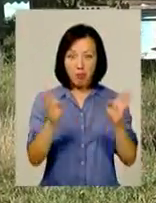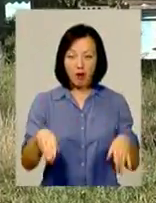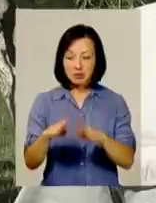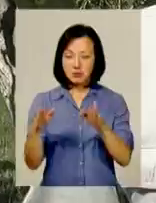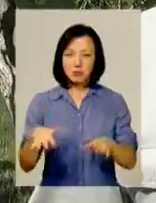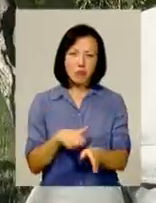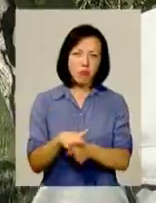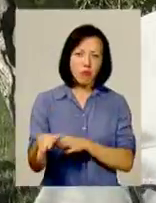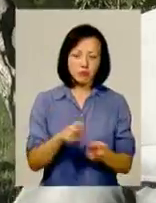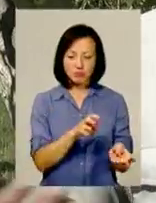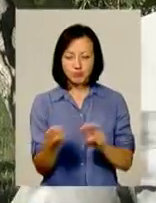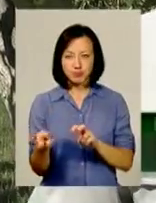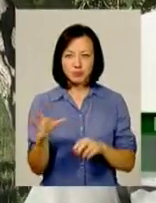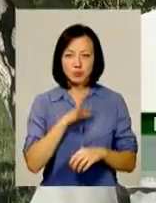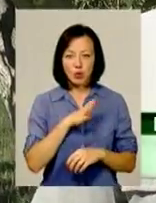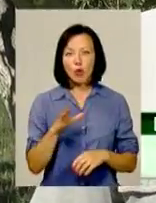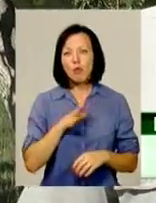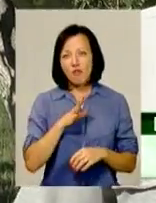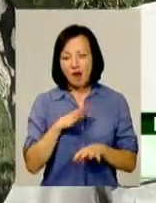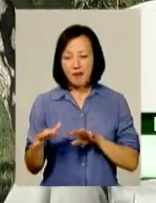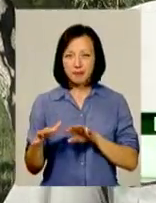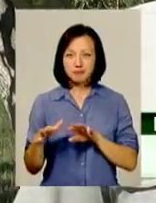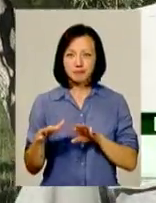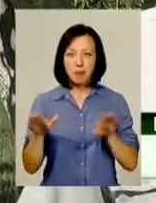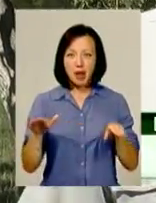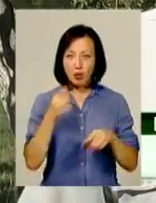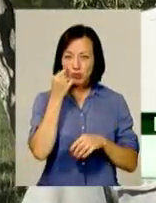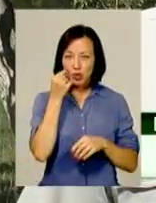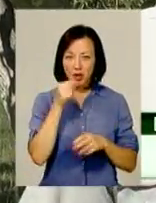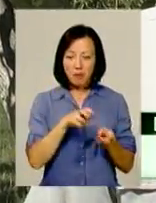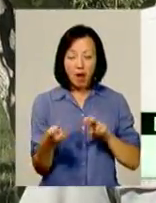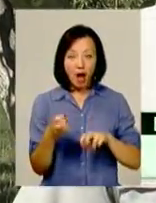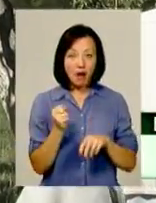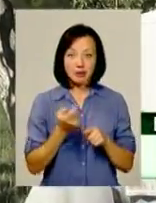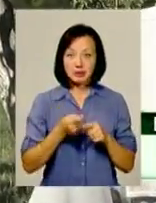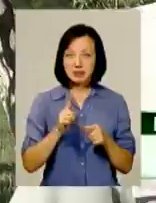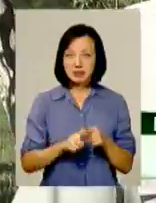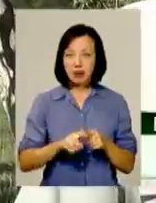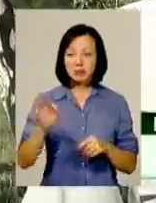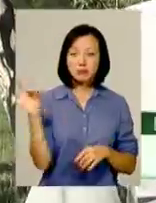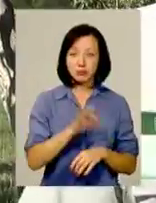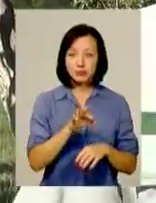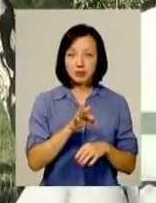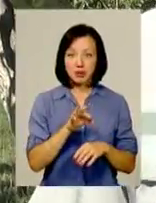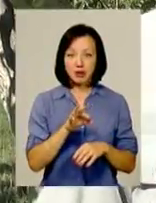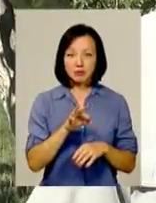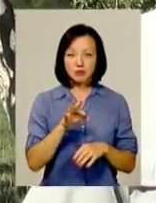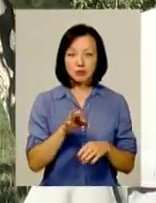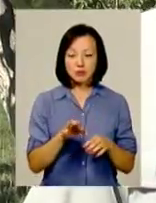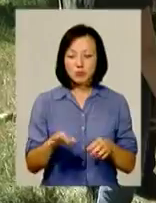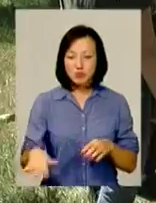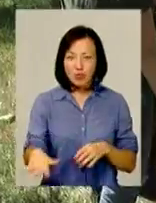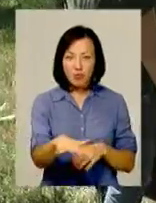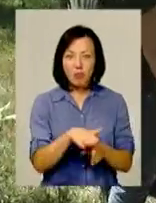був повний падіж. Буває, що при льот пчоли падає. А ця моментально впала пчола, чорна колу